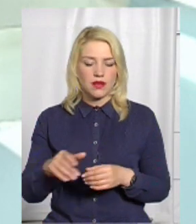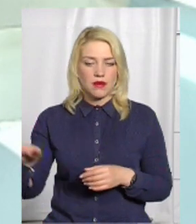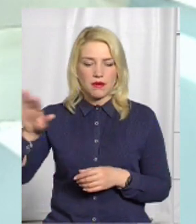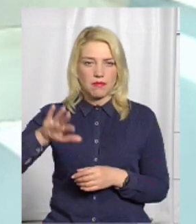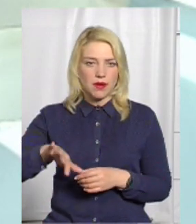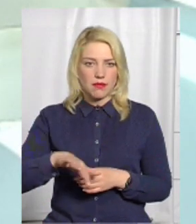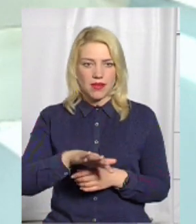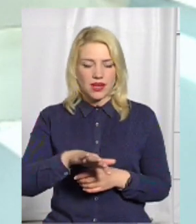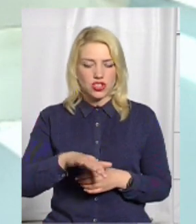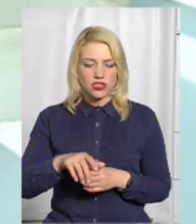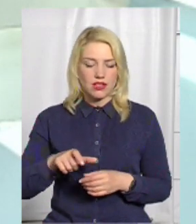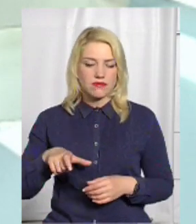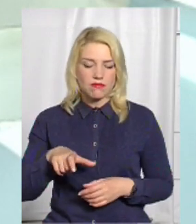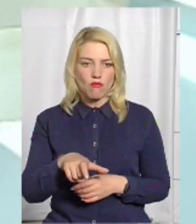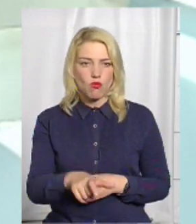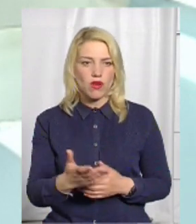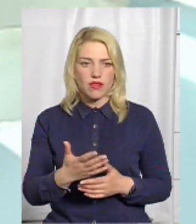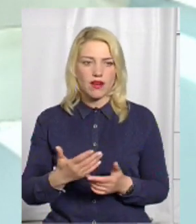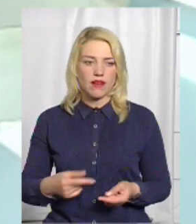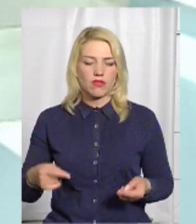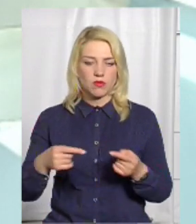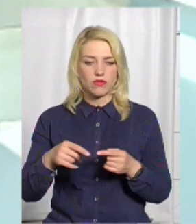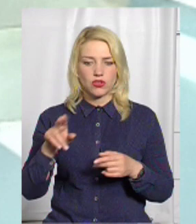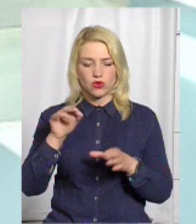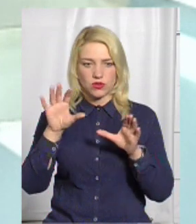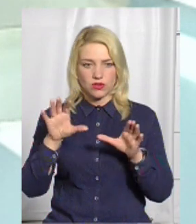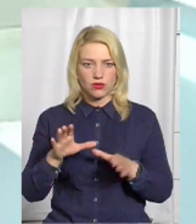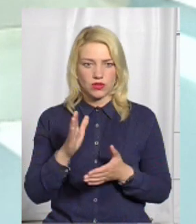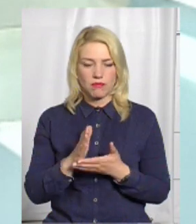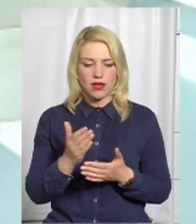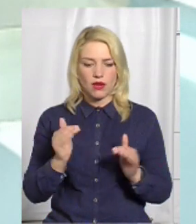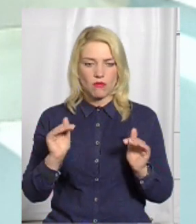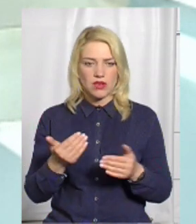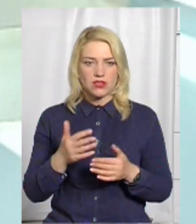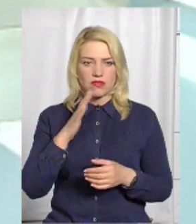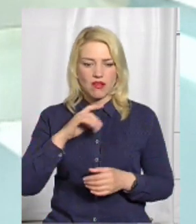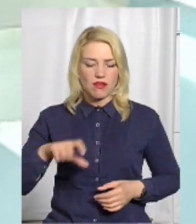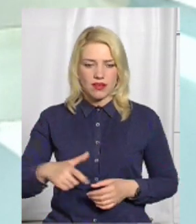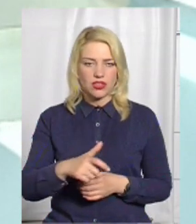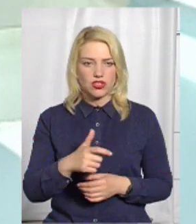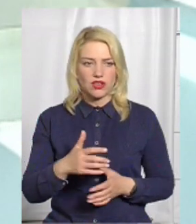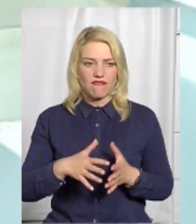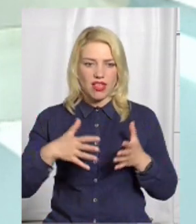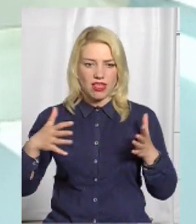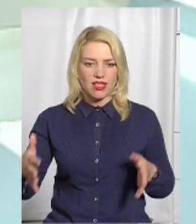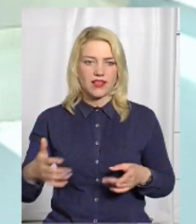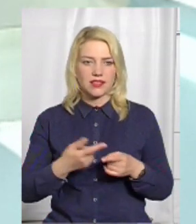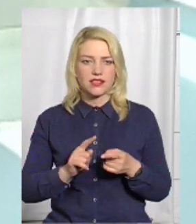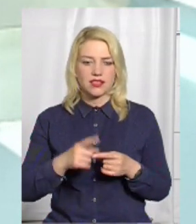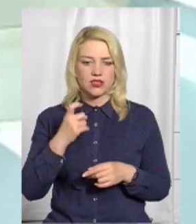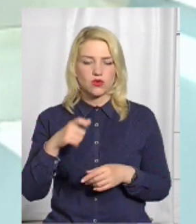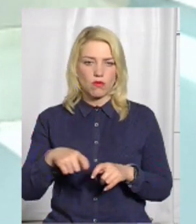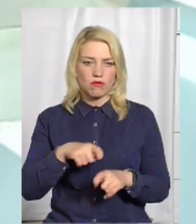смуга, яка так само, відповідно до водного кодексу, в нас має обмеження. Велика річка – це 100 метрів на сьогодні.